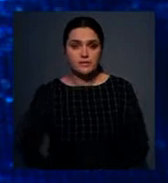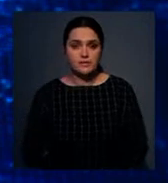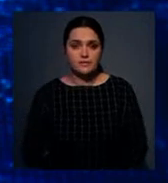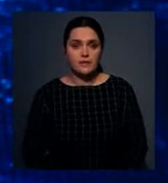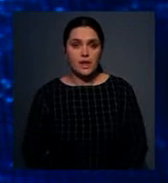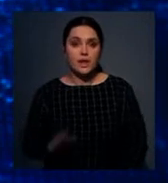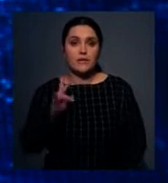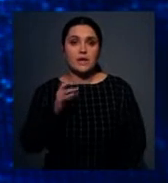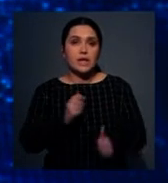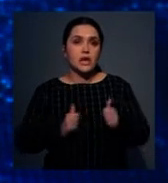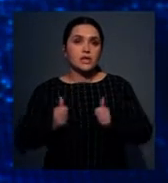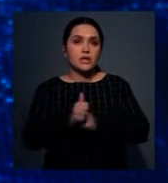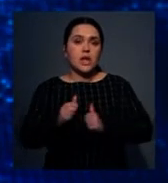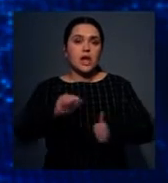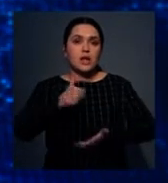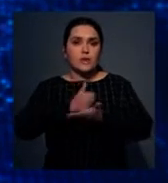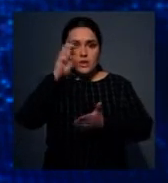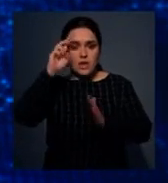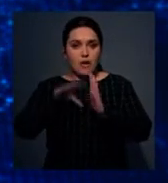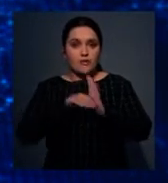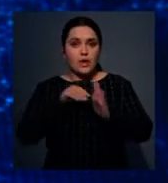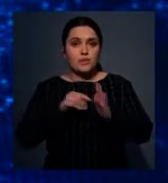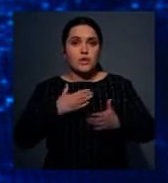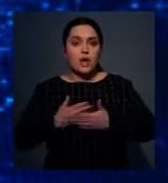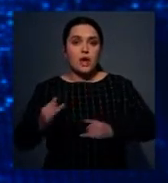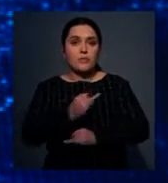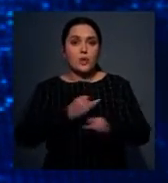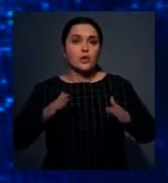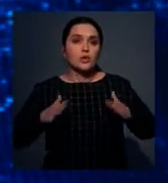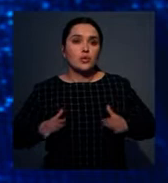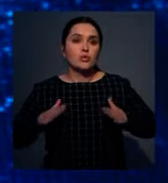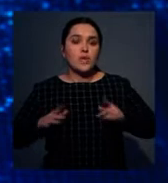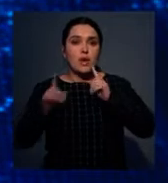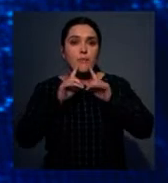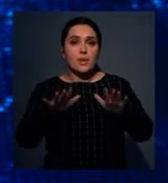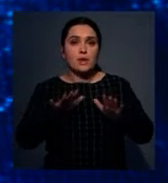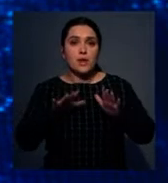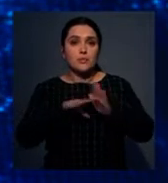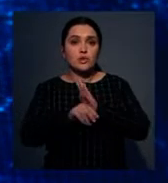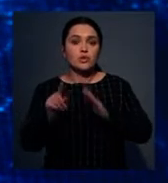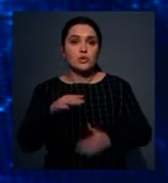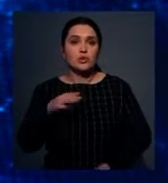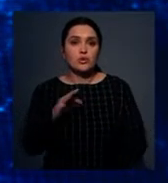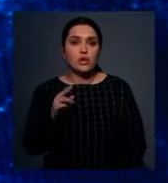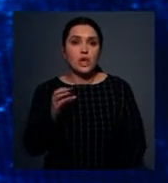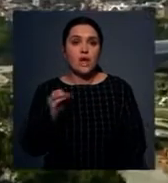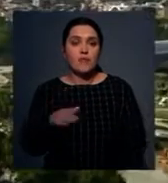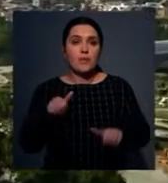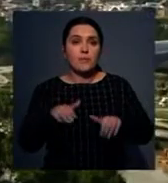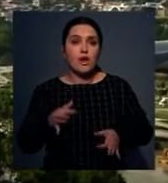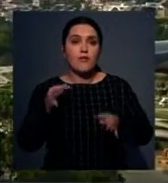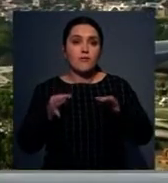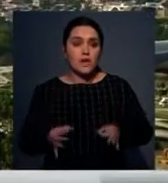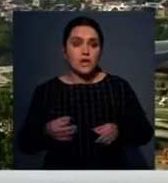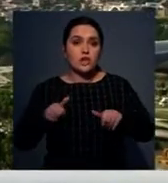Внеочередные президентские выборы в Казахстане активно обсуждают в Тбилиси. Грузинские парламентарии считают, что Касов Жамар Токаев принял верное и